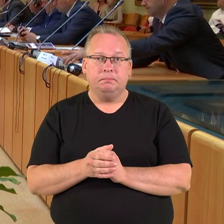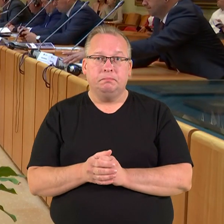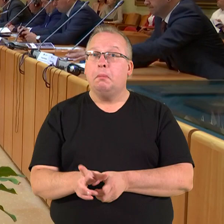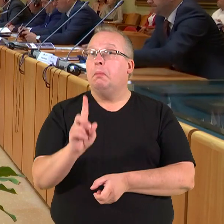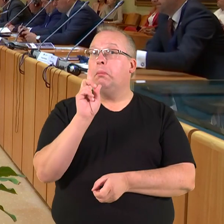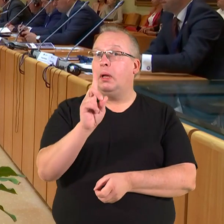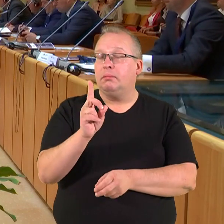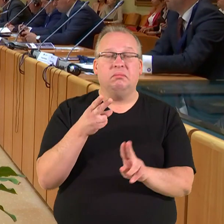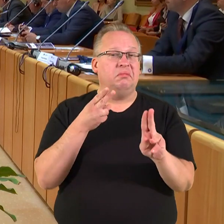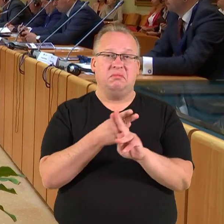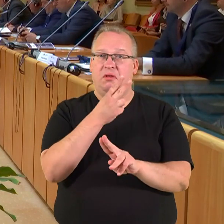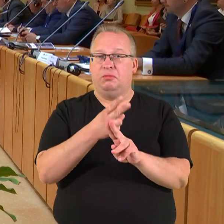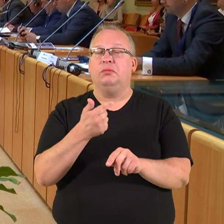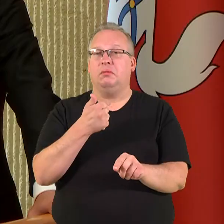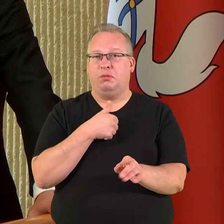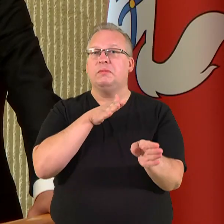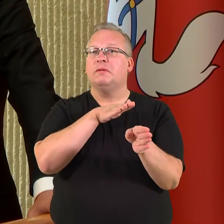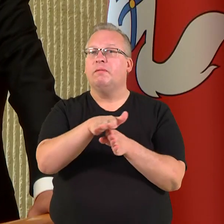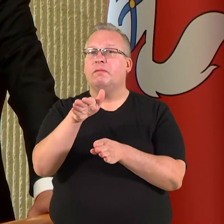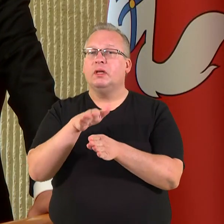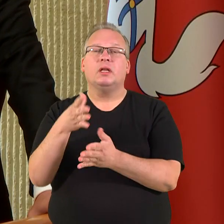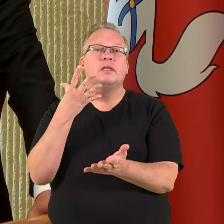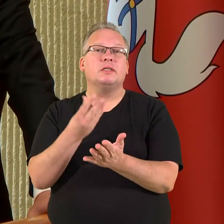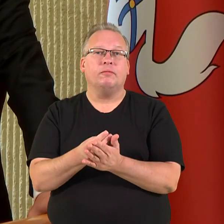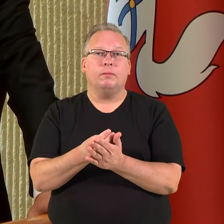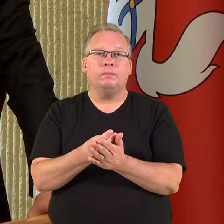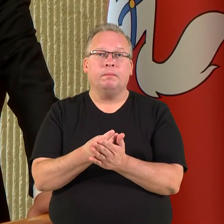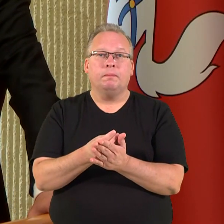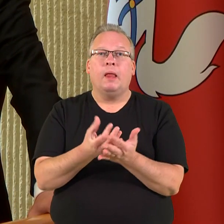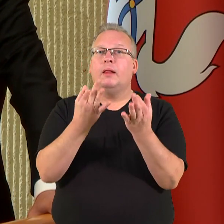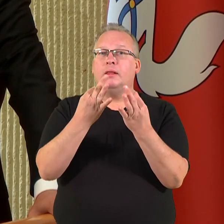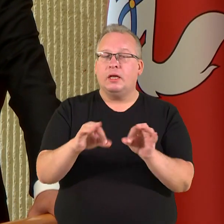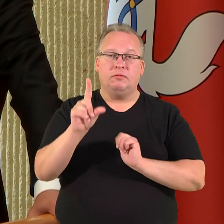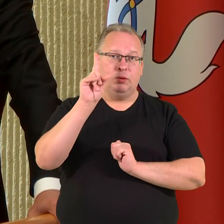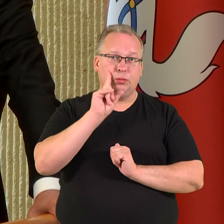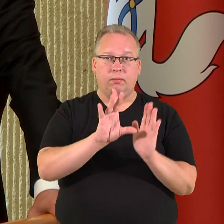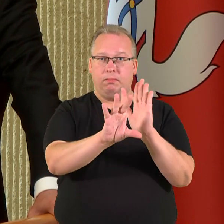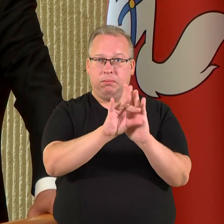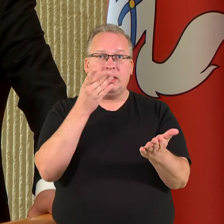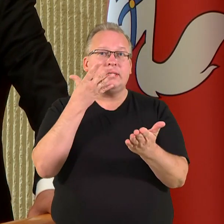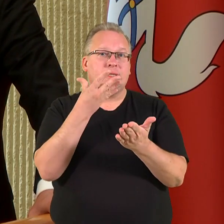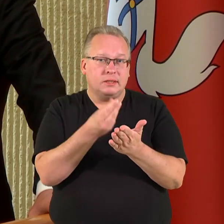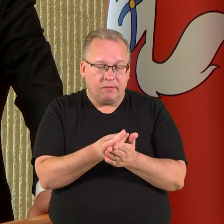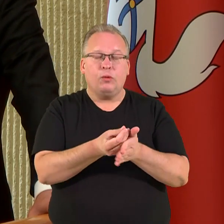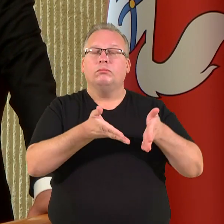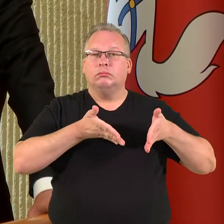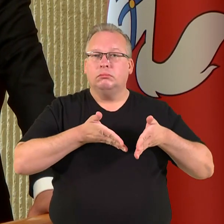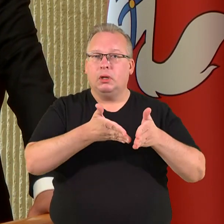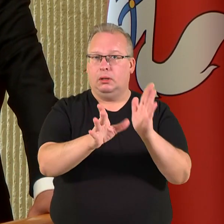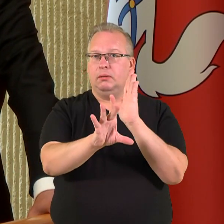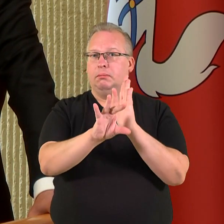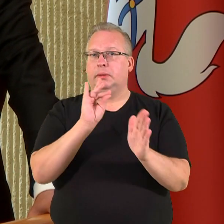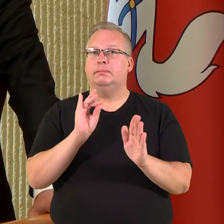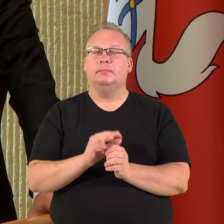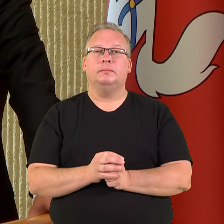mums padaryti svarbiausio dalyko. Laisva valia pasirinkti savo kelią. Pabrėžiu, savo kelią.